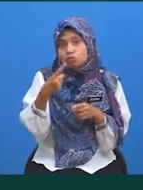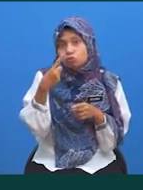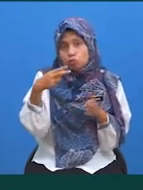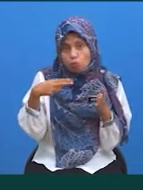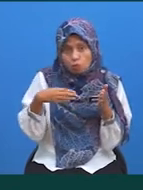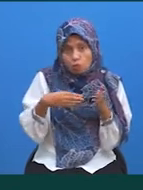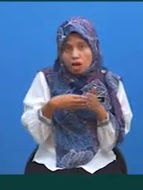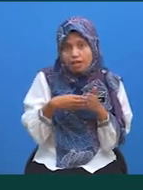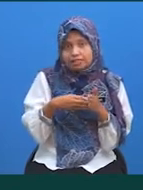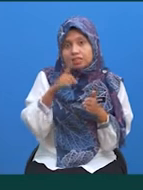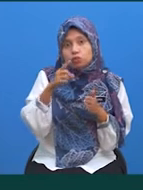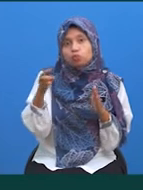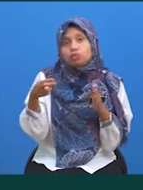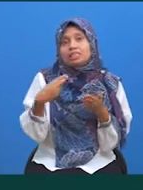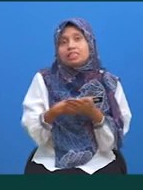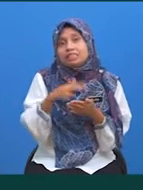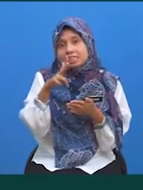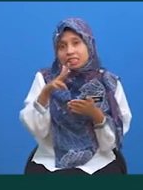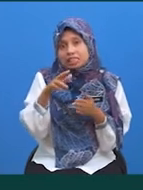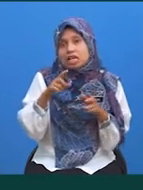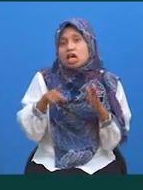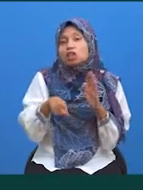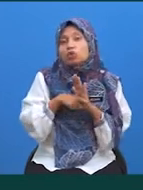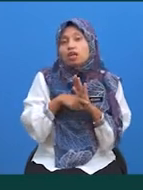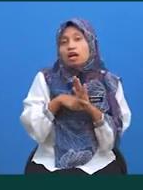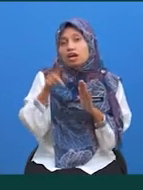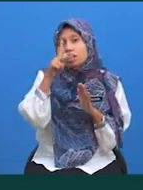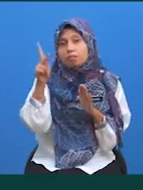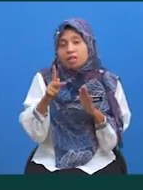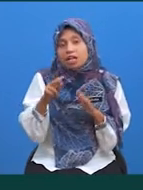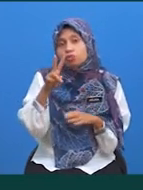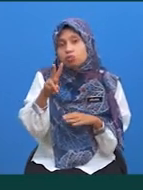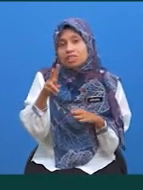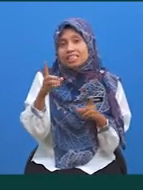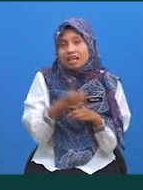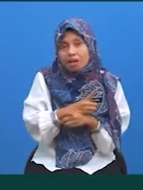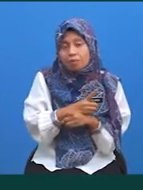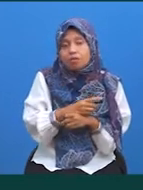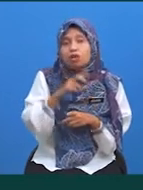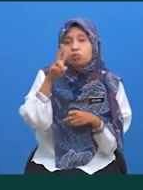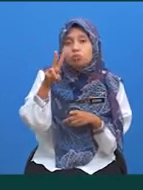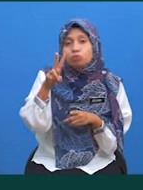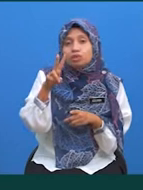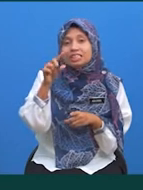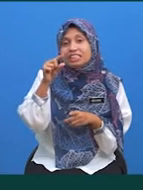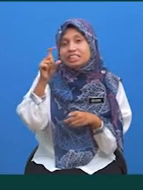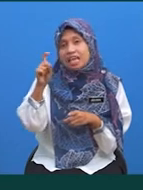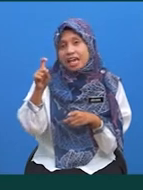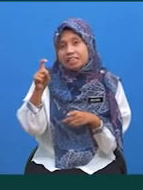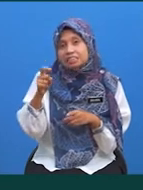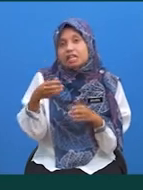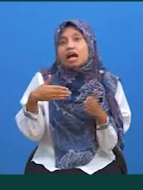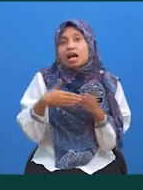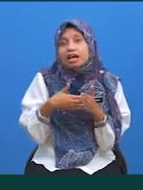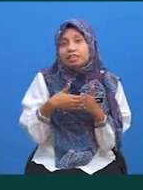hat 1 hingga 3 tolak kamiran 2 Darab 2 GX